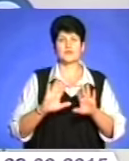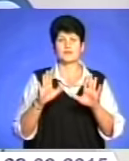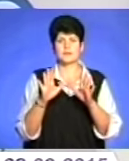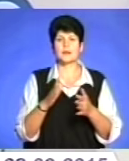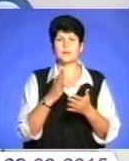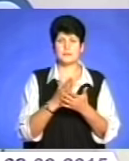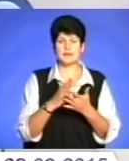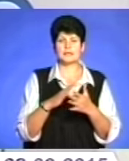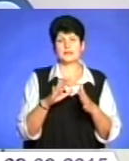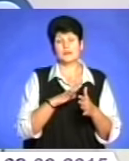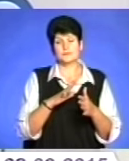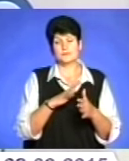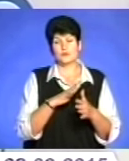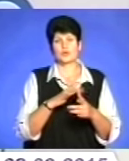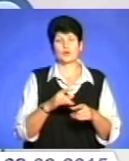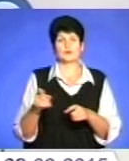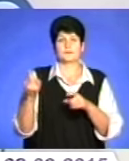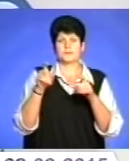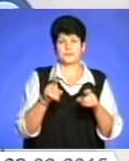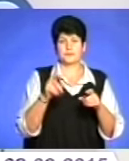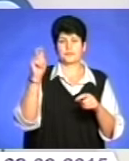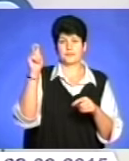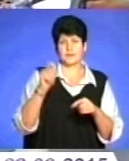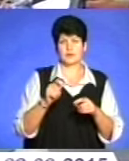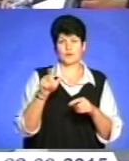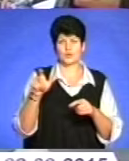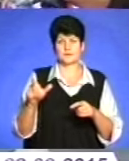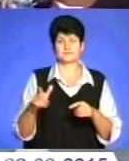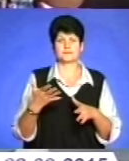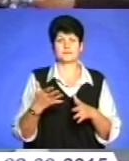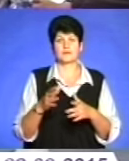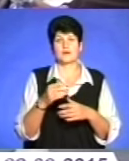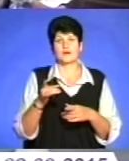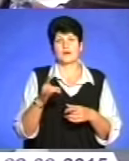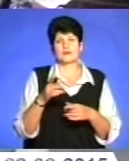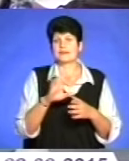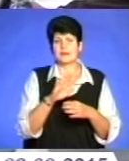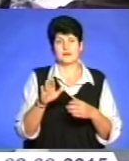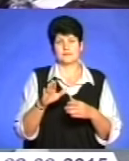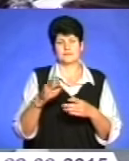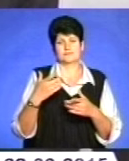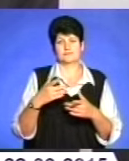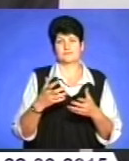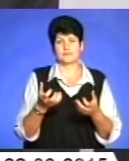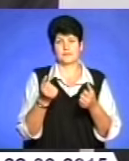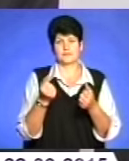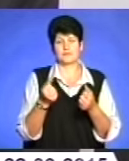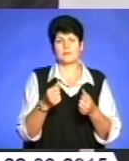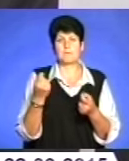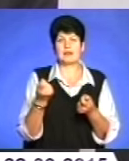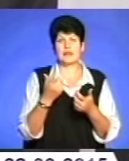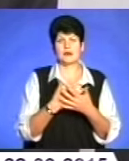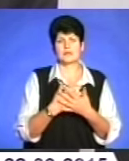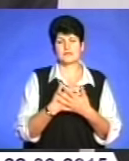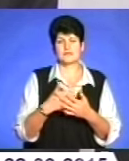місце, коли внутрішні переселені особи просто-напросто зловживали своїм статусом та волонтерською допомогою. Мала активність серед